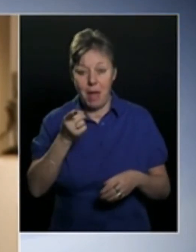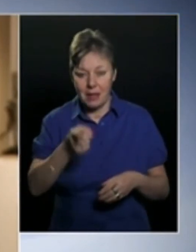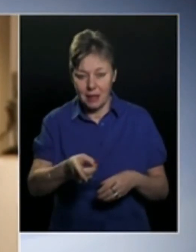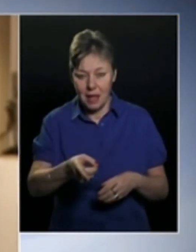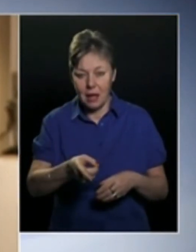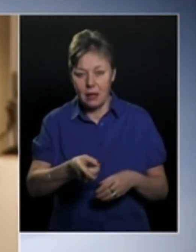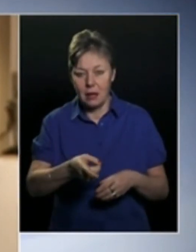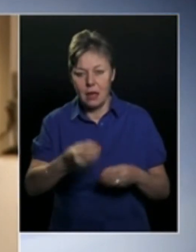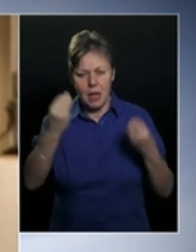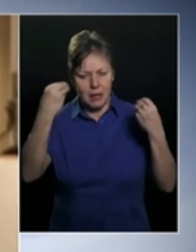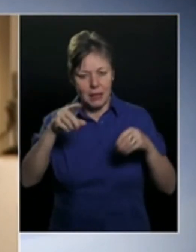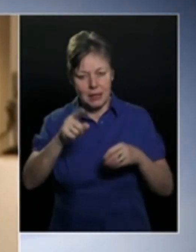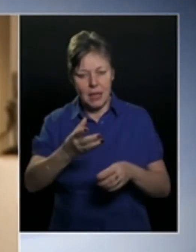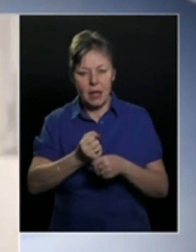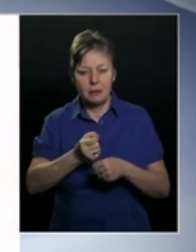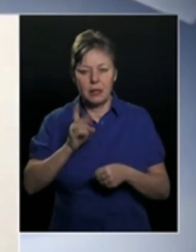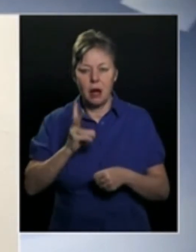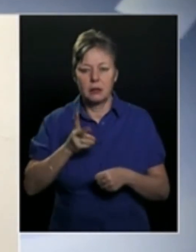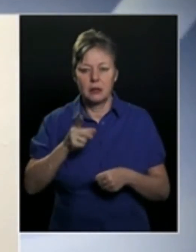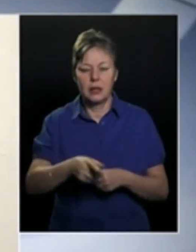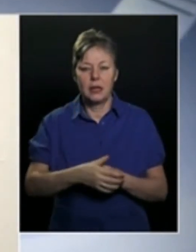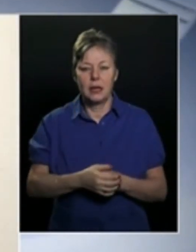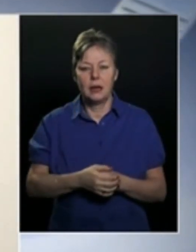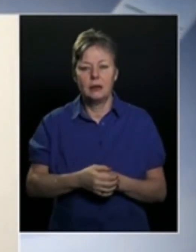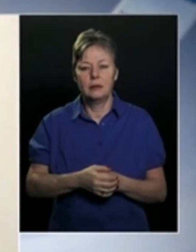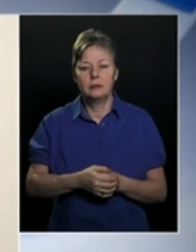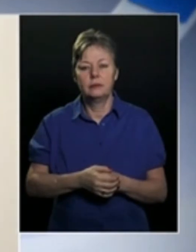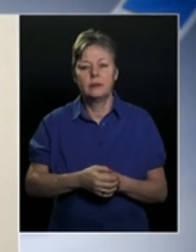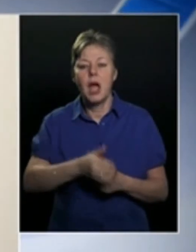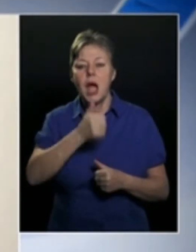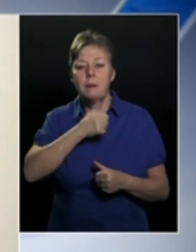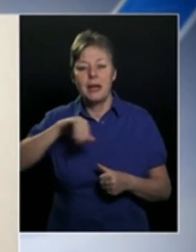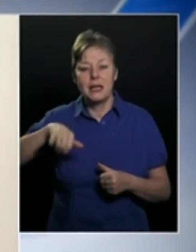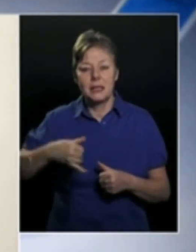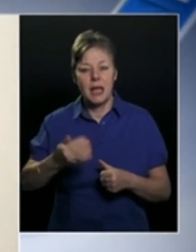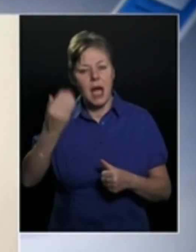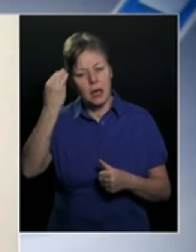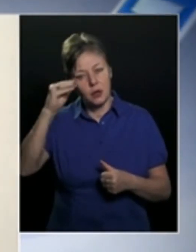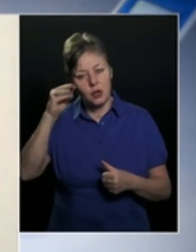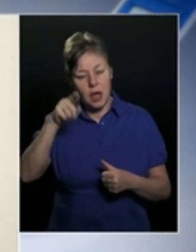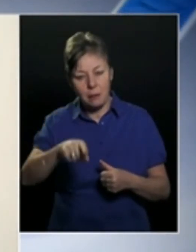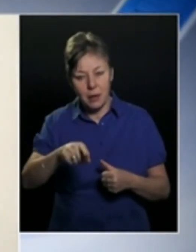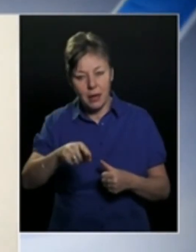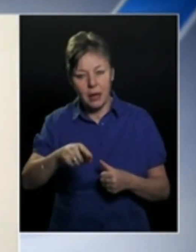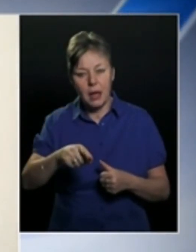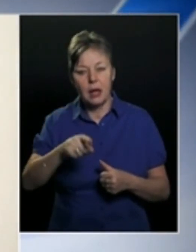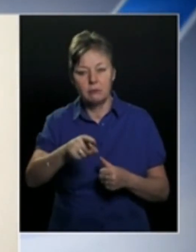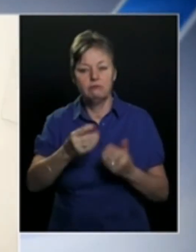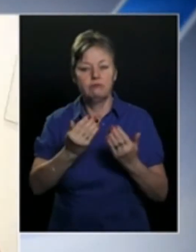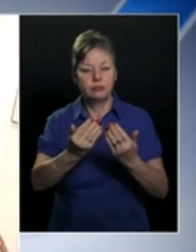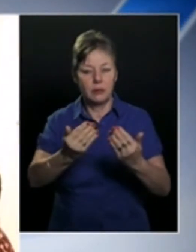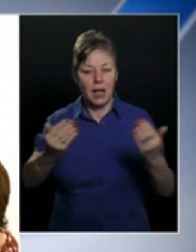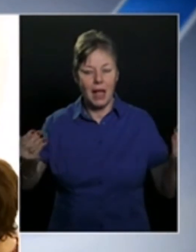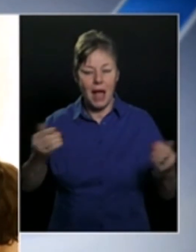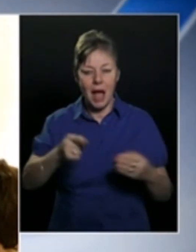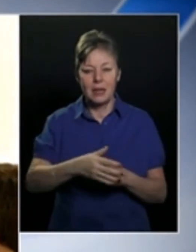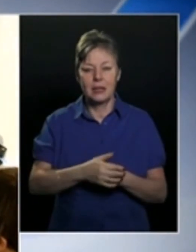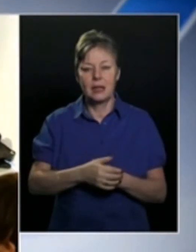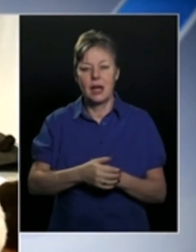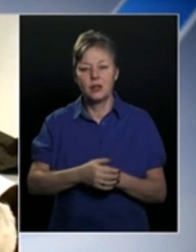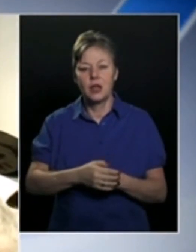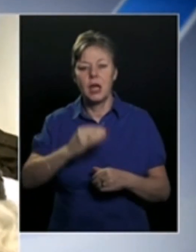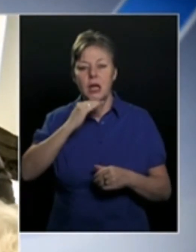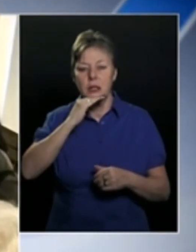valamit, és ezt kellene tiszteletbe tartanom. A Pélinszki János emléke előtt tisztelgő Infinitivusz című